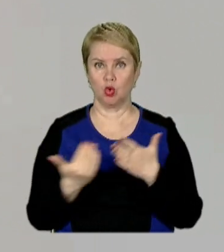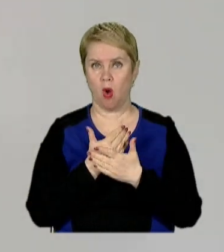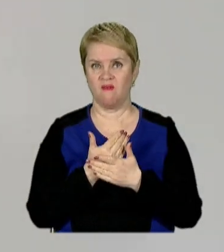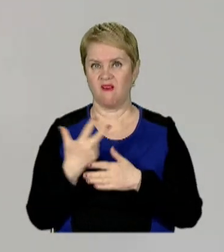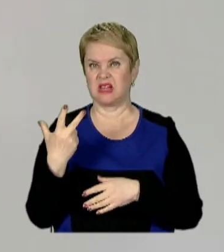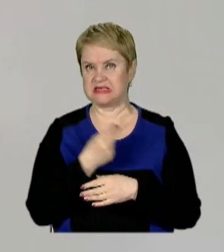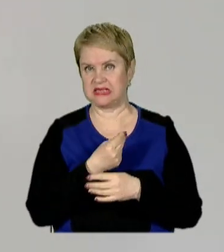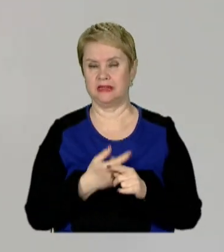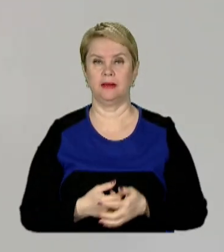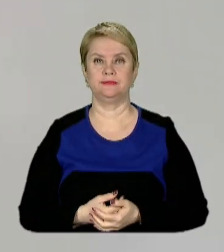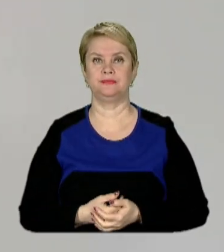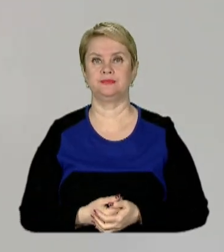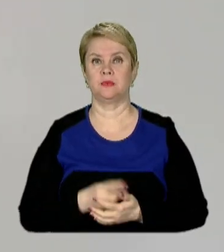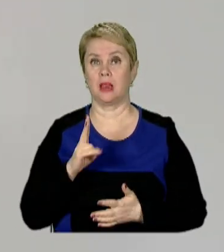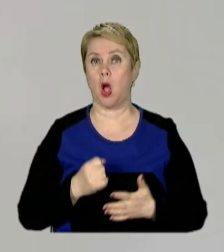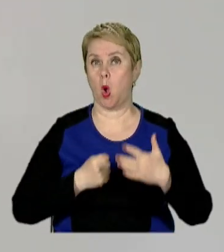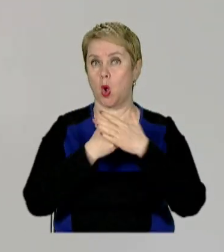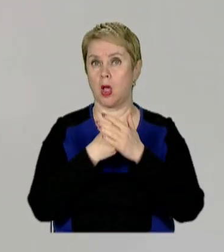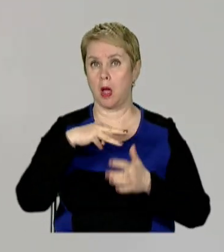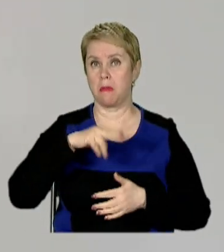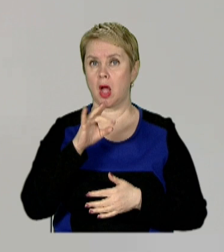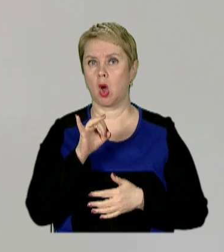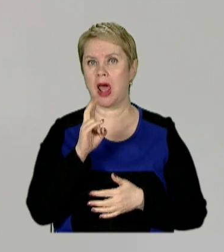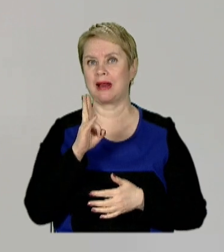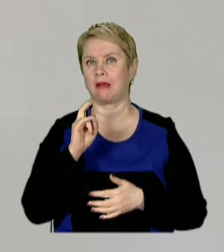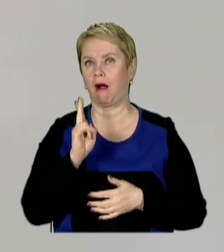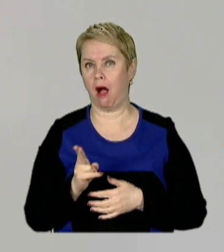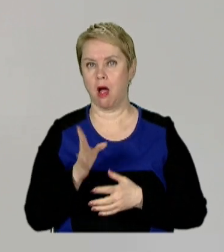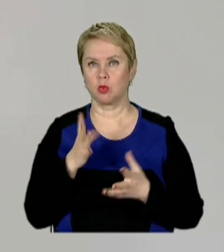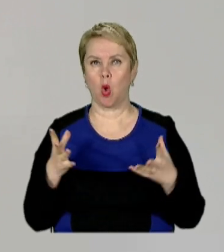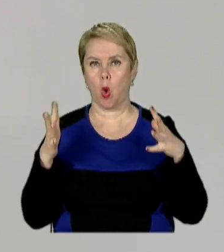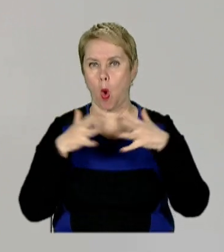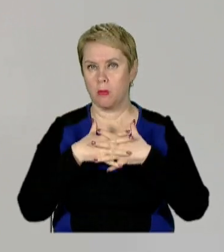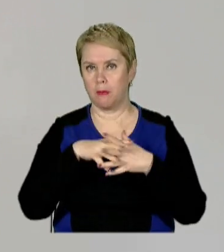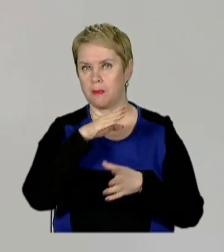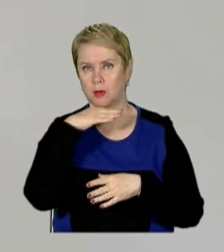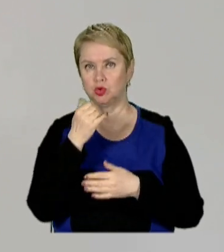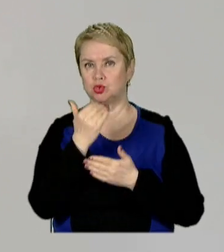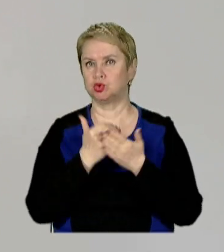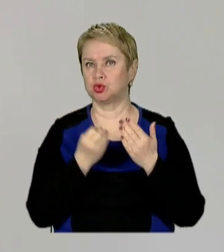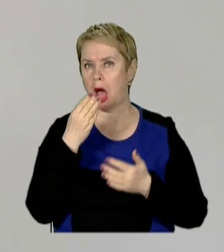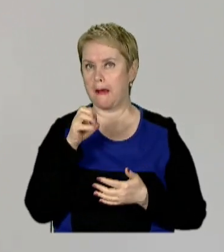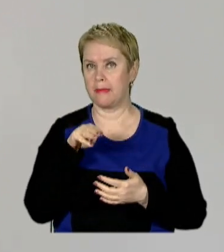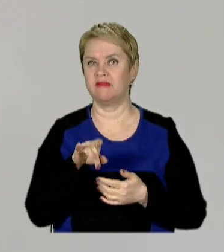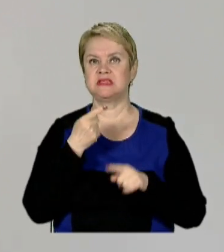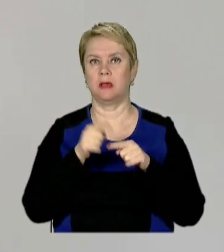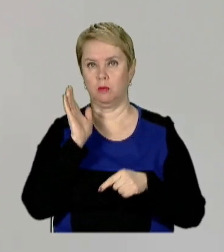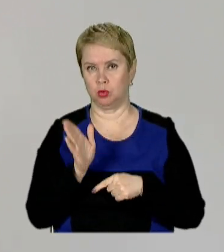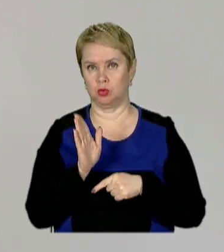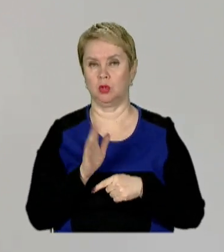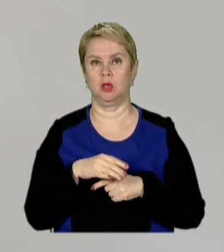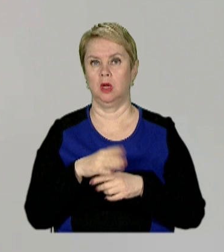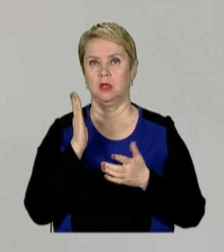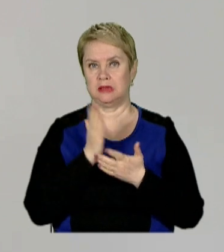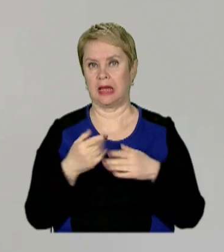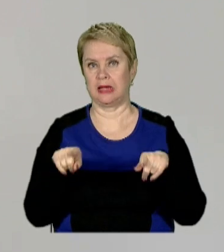вакцина на основі мікро-РНК і вона буде комбінована від багатьох штамів. І це вже буде згодом,